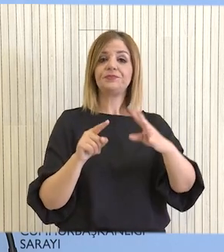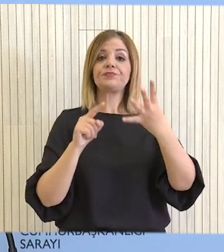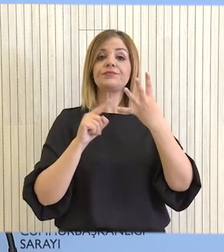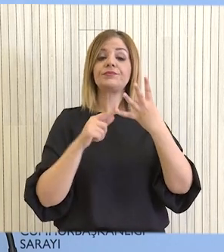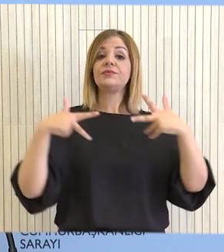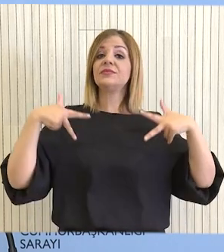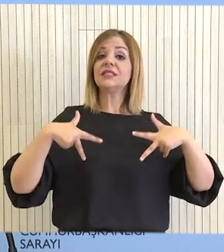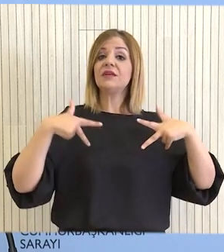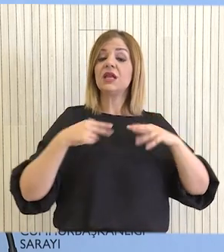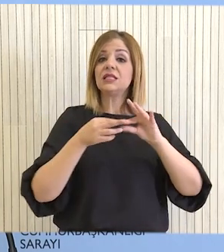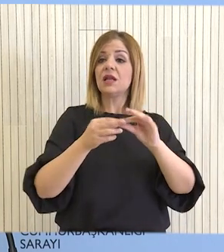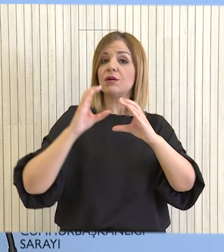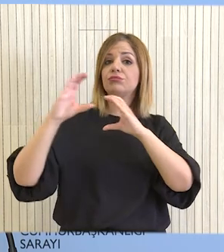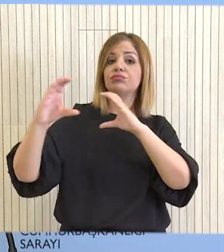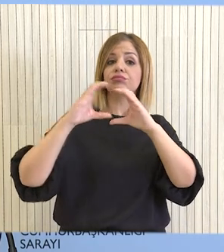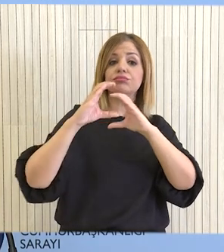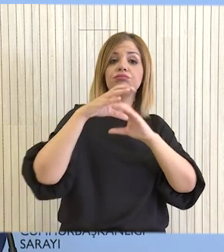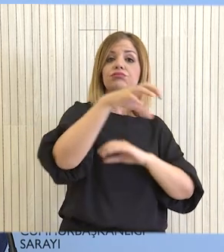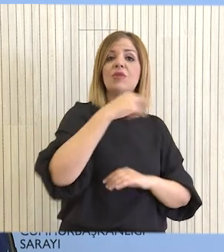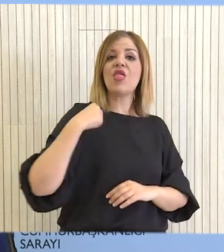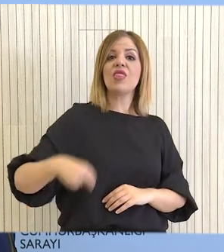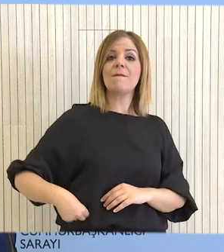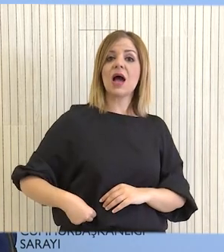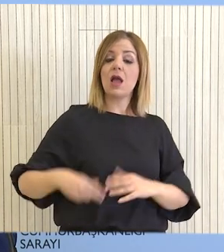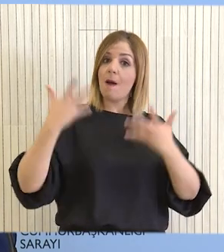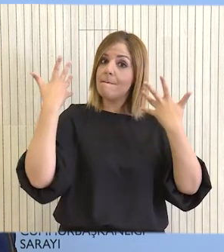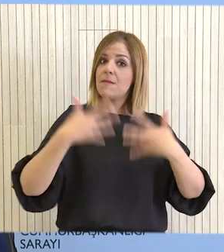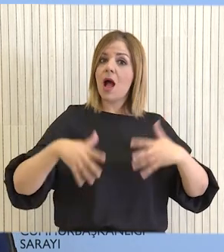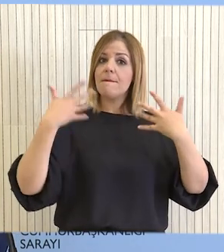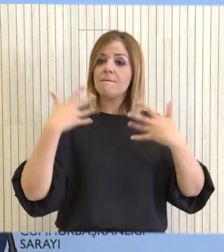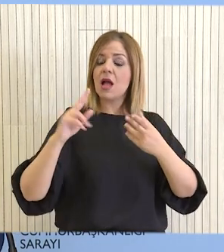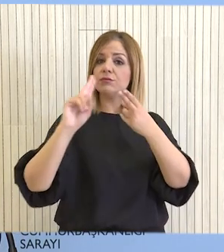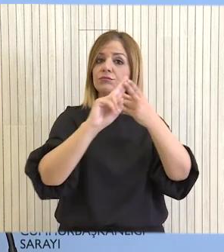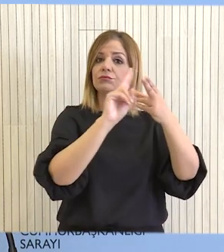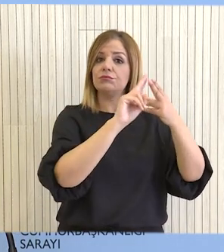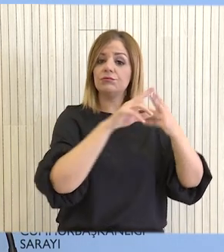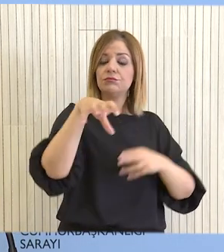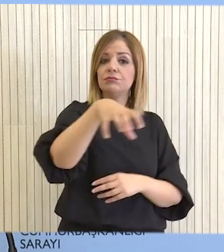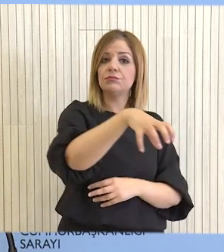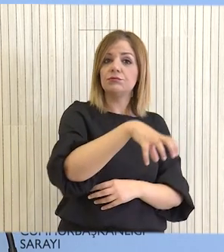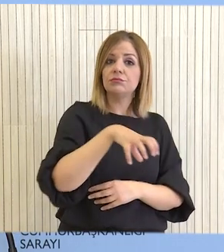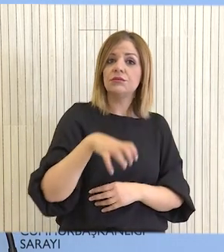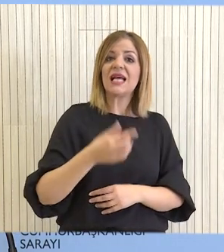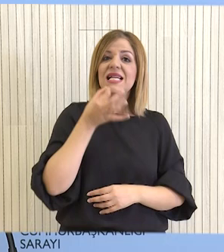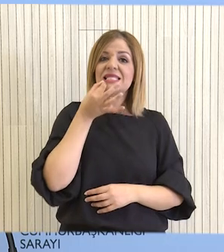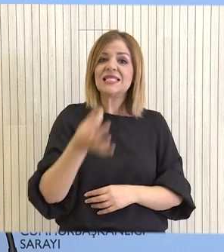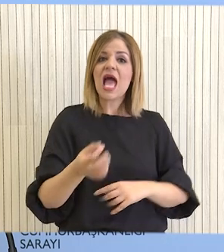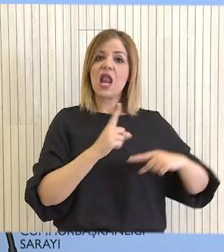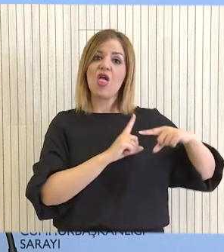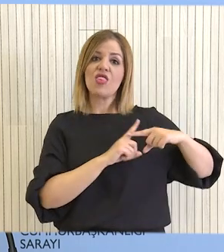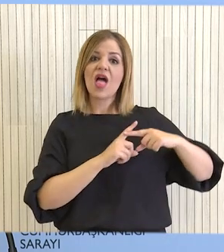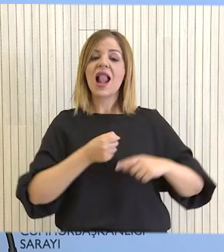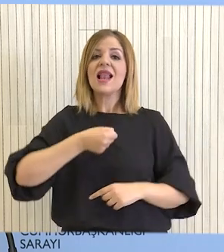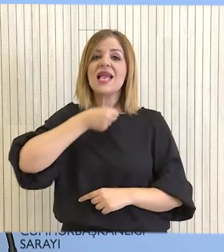κυβέρνηση βρίσκεται σε συνεχή επικοινωνία με τις τοπικές αρχές. Ήδη έχουν πραγματοποιηθεί συναντήσεις με τις τοπικές αρχές Τσερίου, Ιδαλίου,